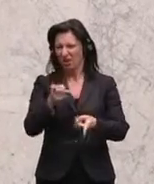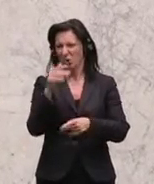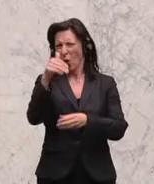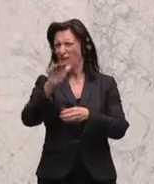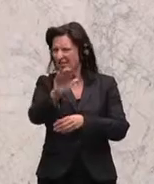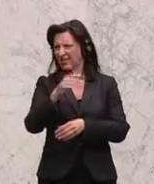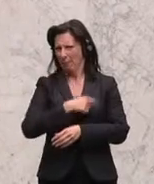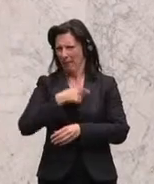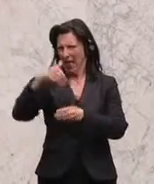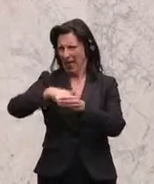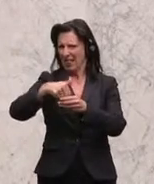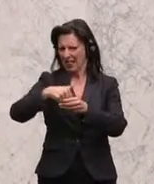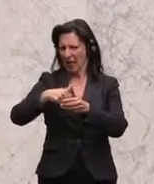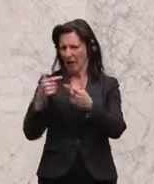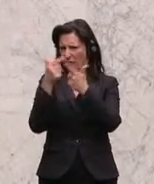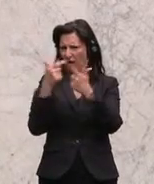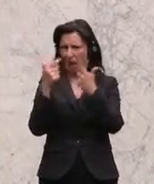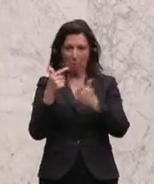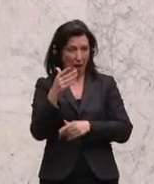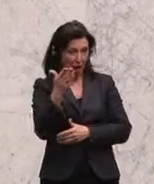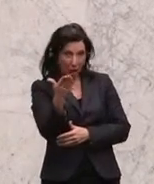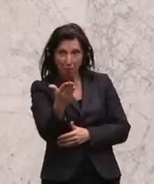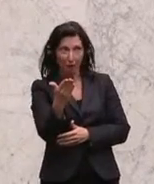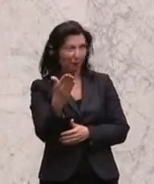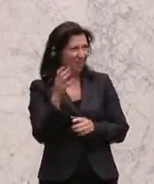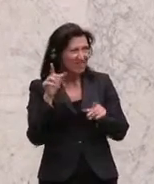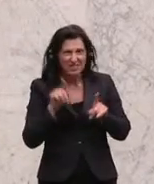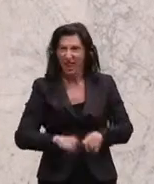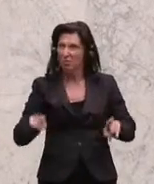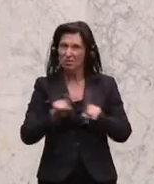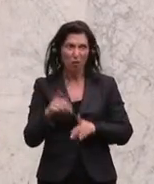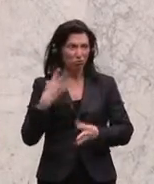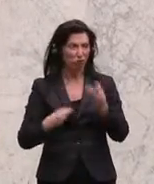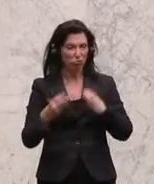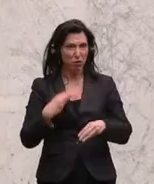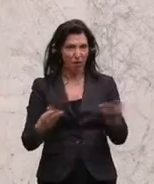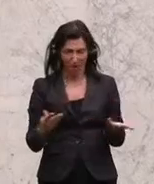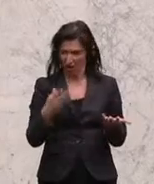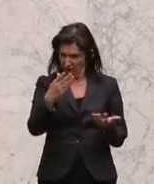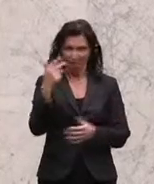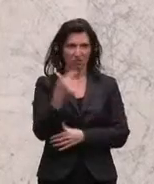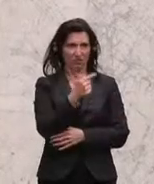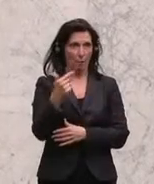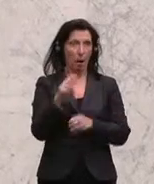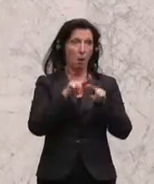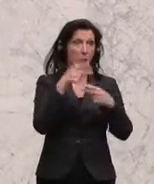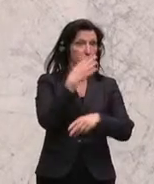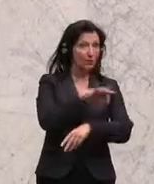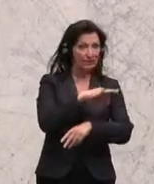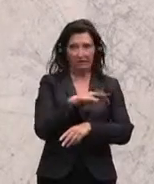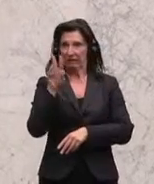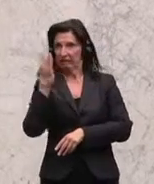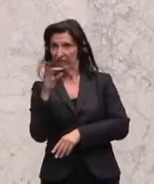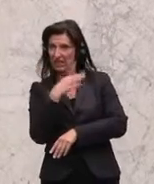mehr mitdiskutieren. Aber mit der Nummer kommen Sie nicht mehr durch. Denn nach den beiden Wortmeldungen, sowohl des Bundeskanzlers wie des Vizekanzlers,